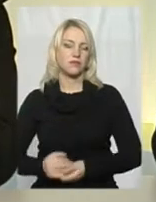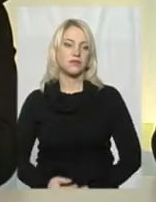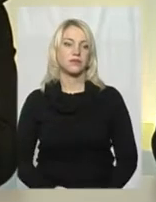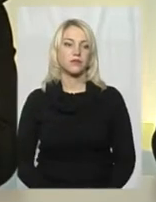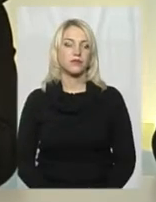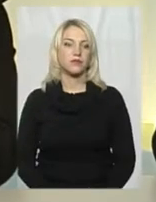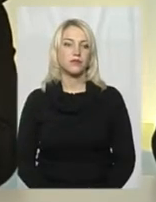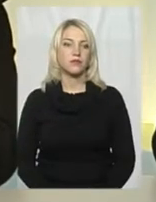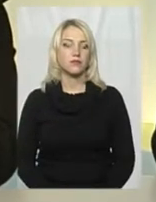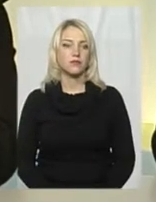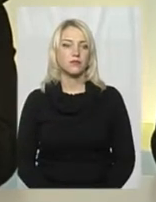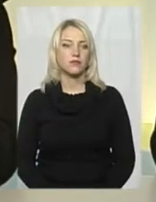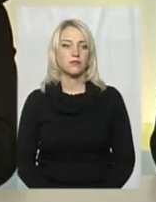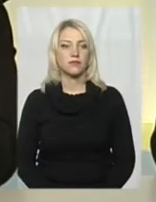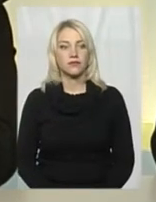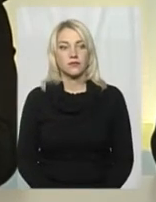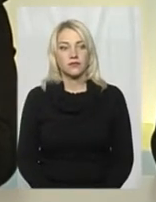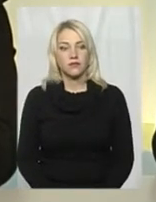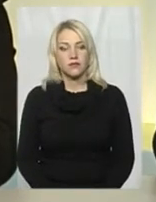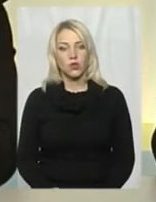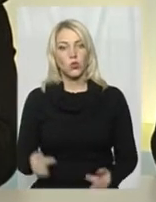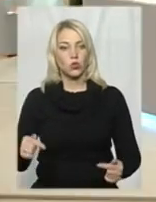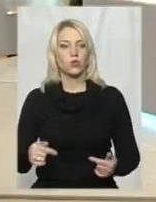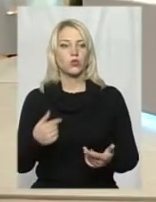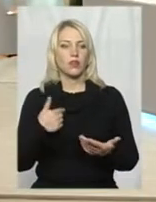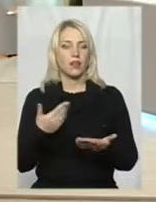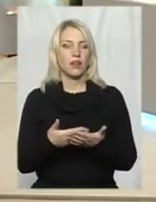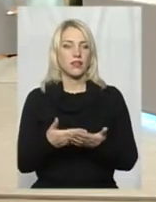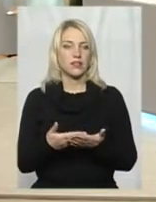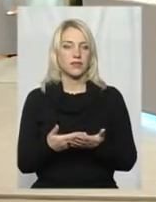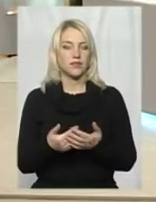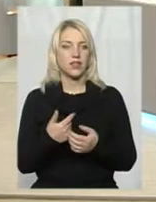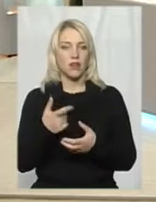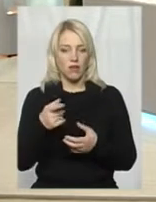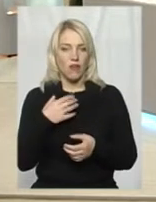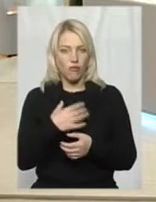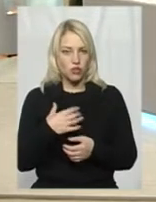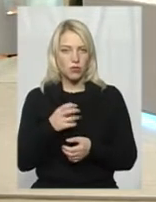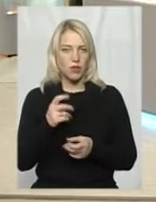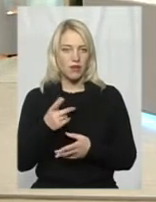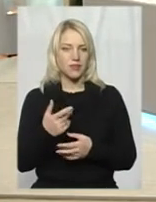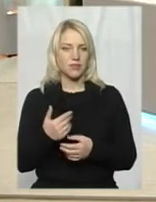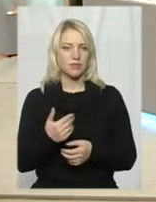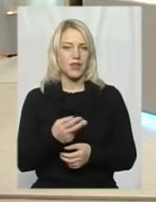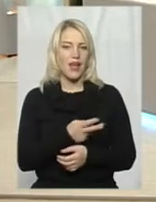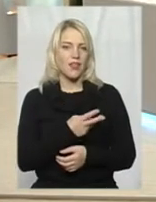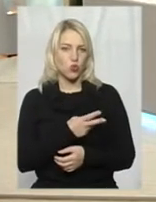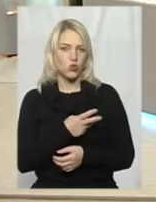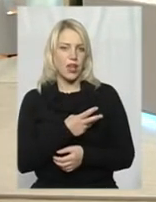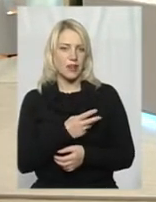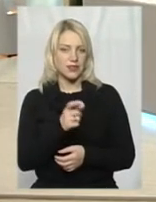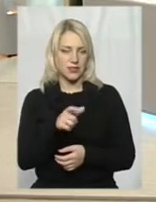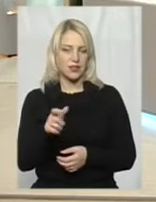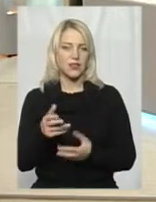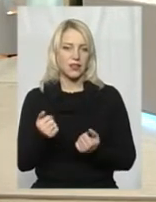То тут я навіть не Основно, я так розумію, ентузіасти, так? Ентузіасти, це якщо говорити